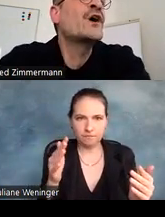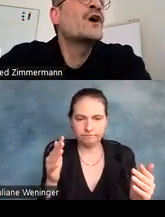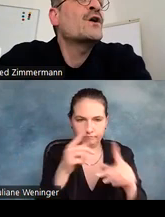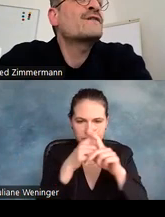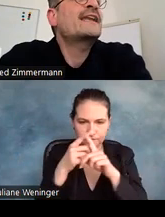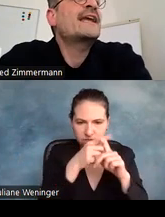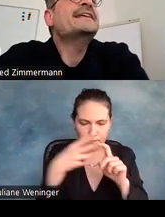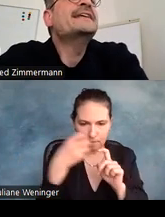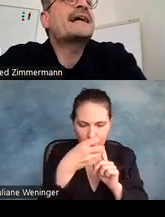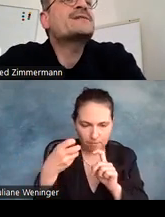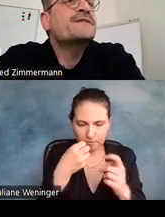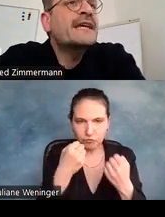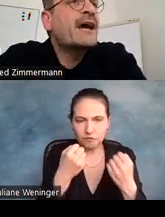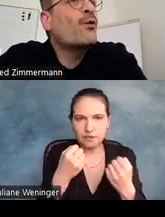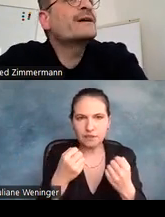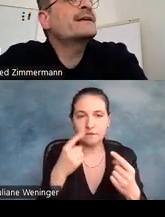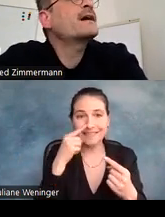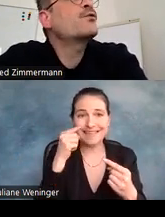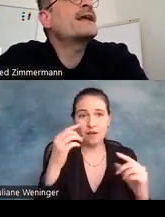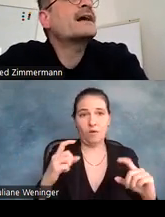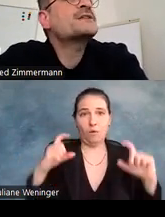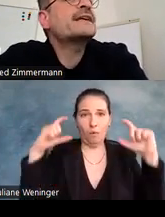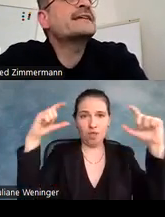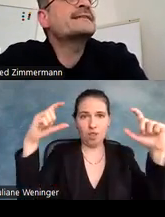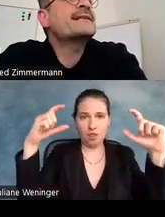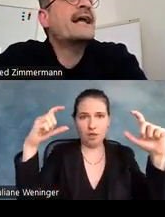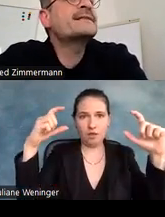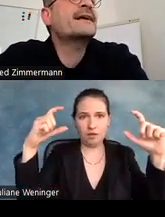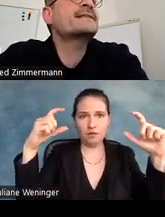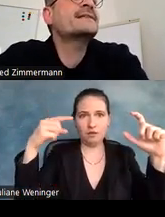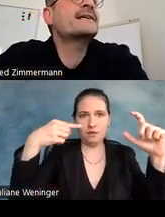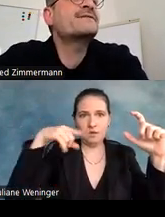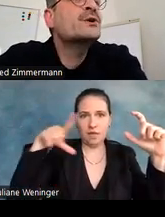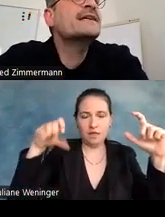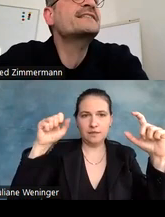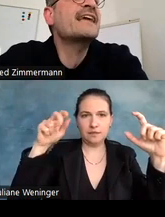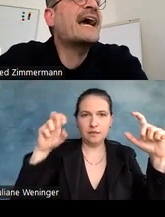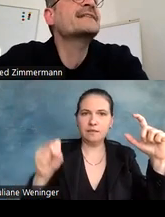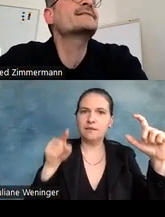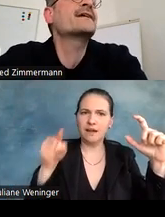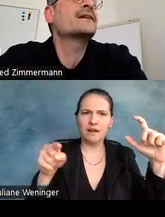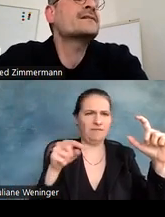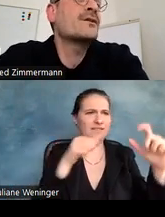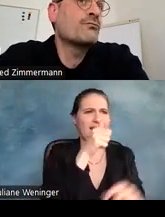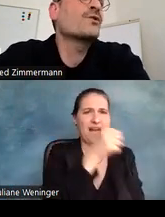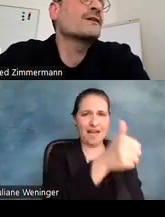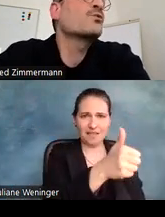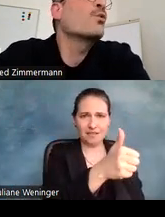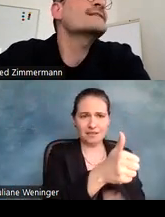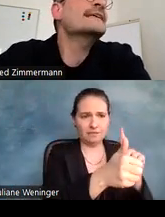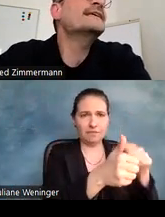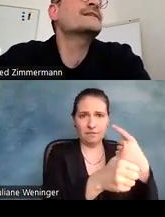können. Und wenn dann hier, also wie in der oberen, oben dargestellten Gils Hans tatsächlich wirklich die 1, das